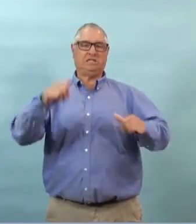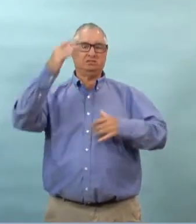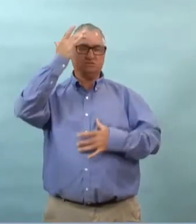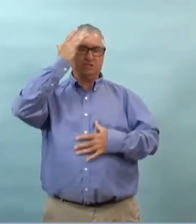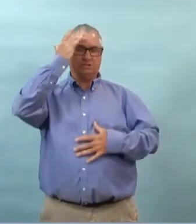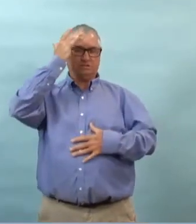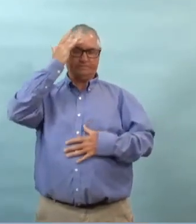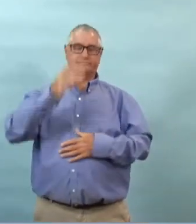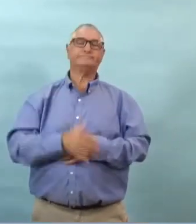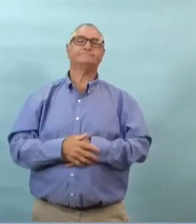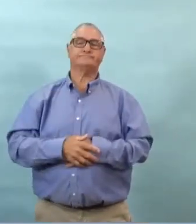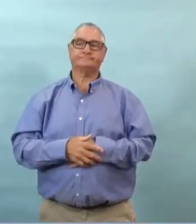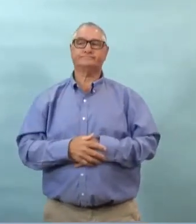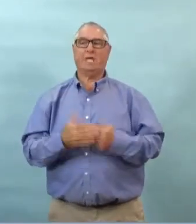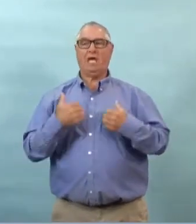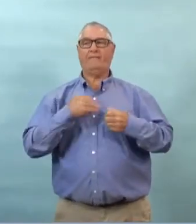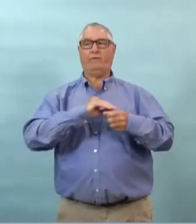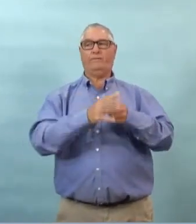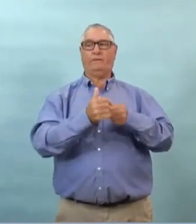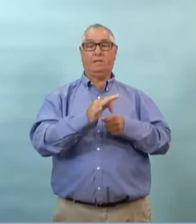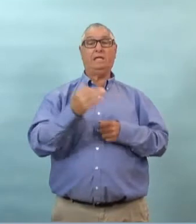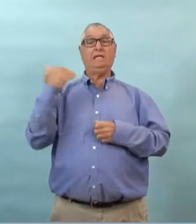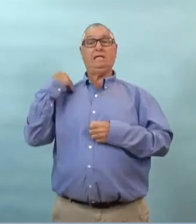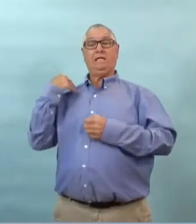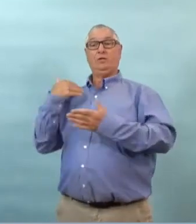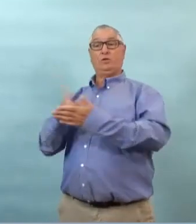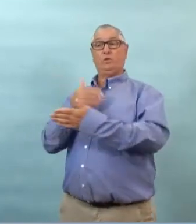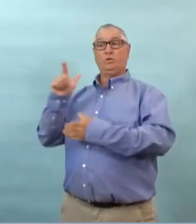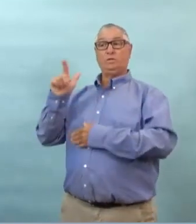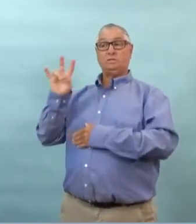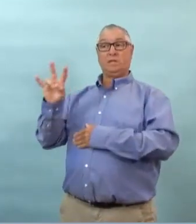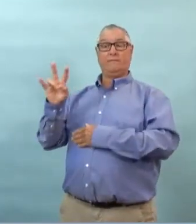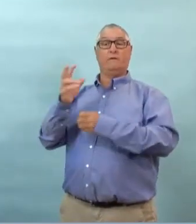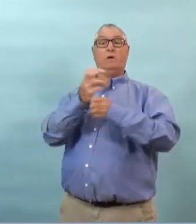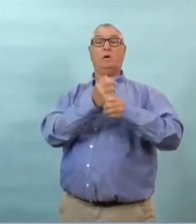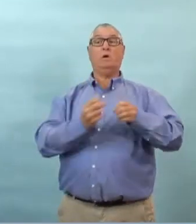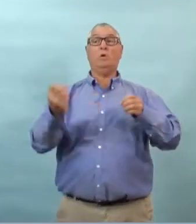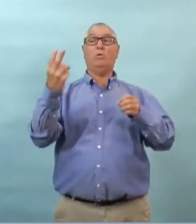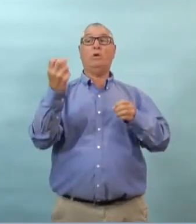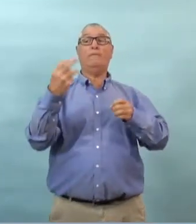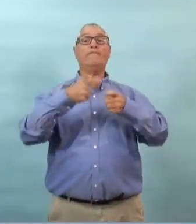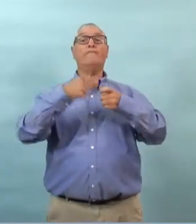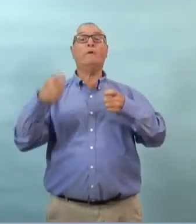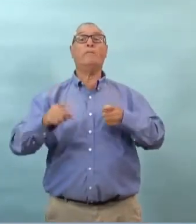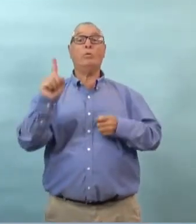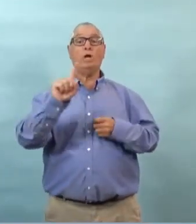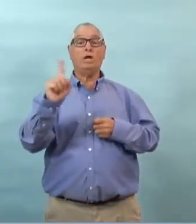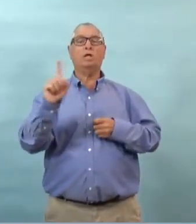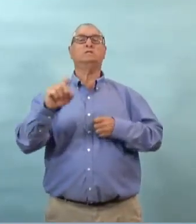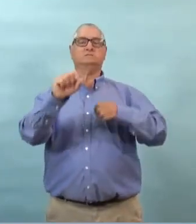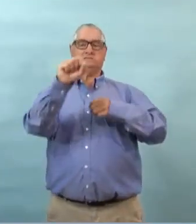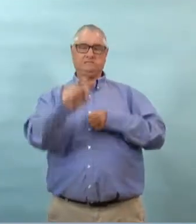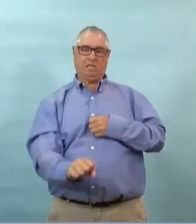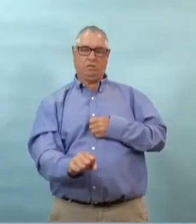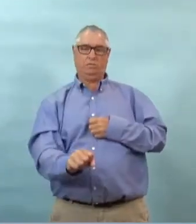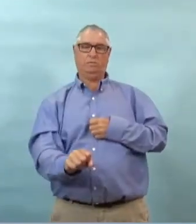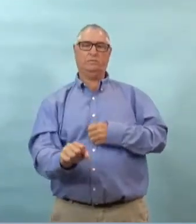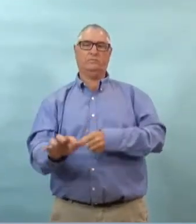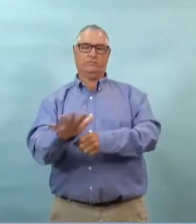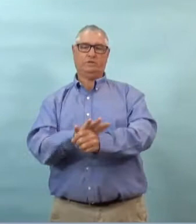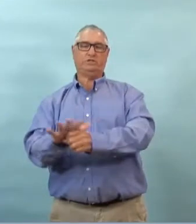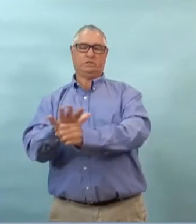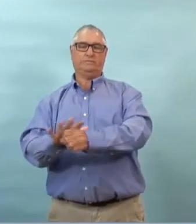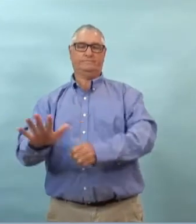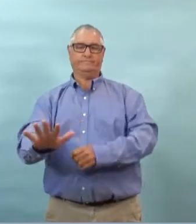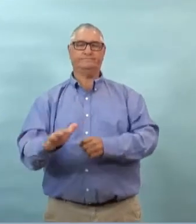442 tests au total avec 93 actifs sur les 27 cas actifs 12 ont été identifiés dans la